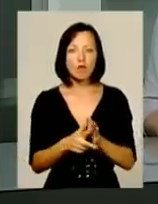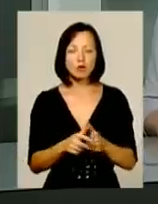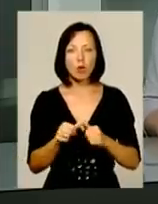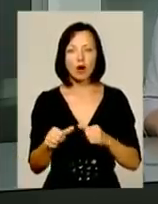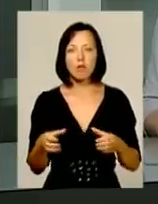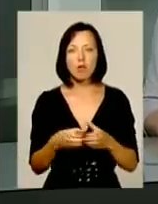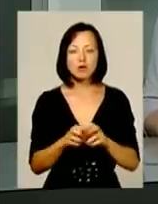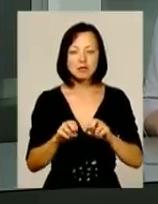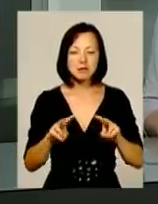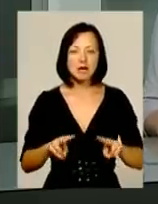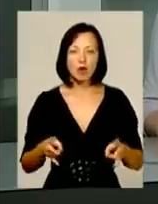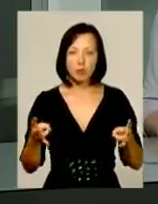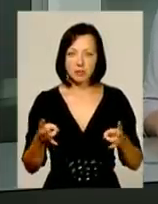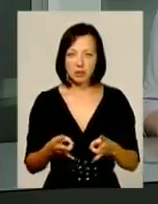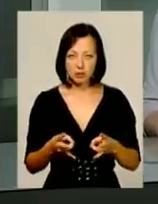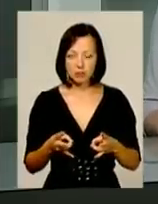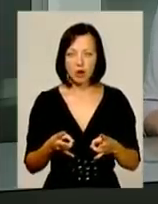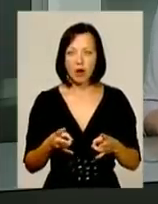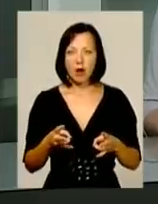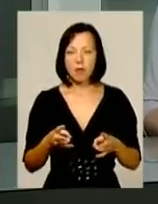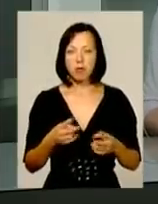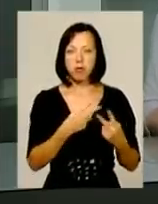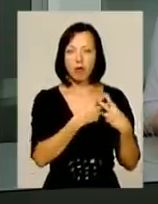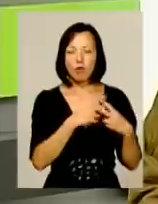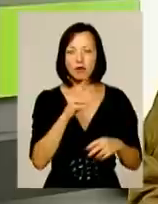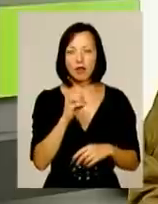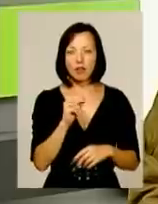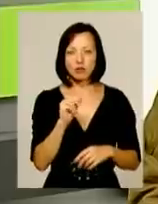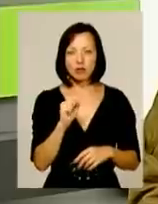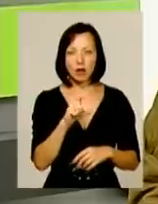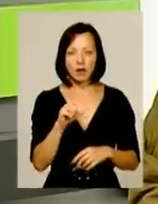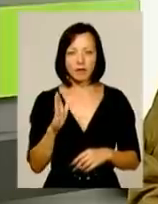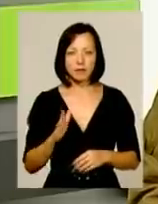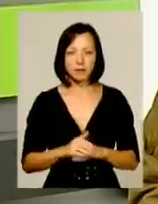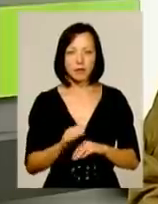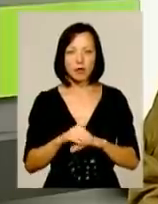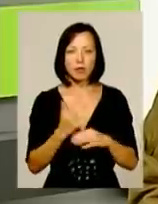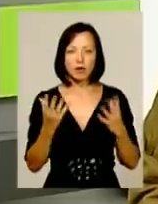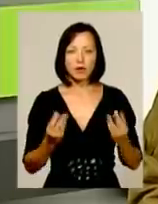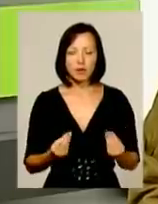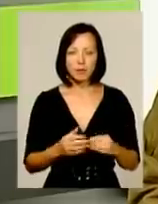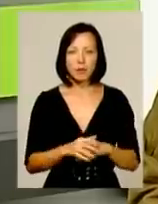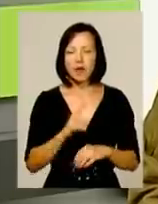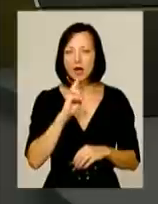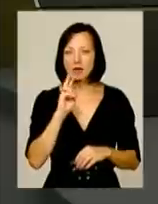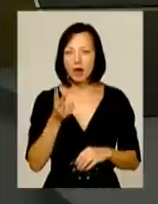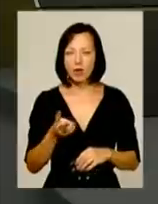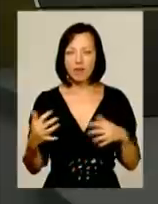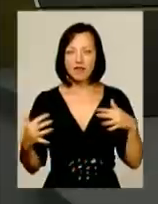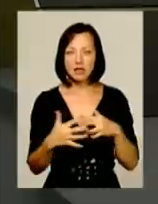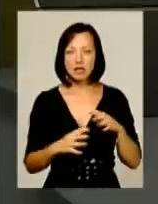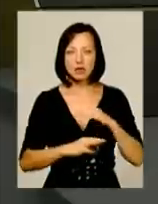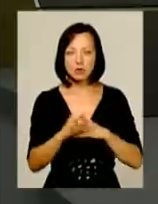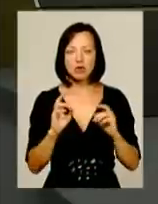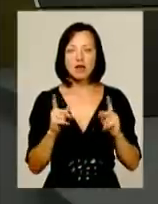полку спеціального призначення, полковником Олегом Нечаєвим. Доброго дня, пане Олеже. Здравствуйте. Два роки війни на Сході. Як